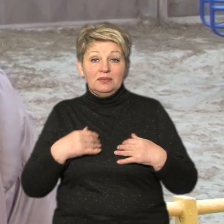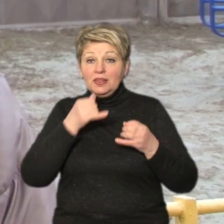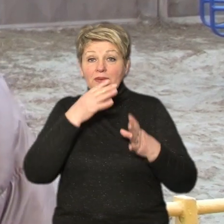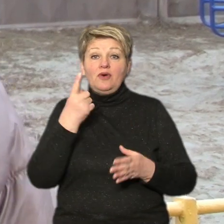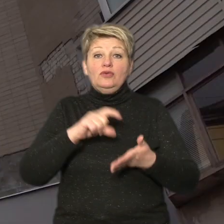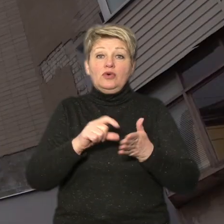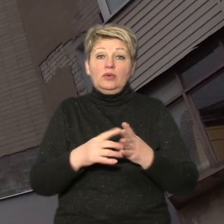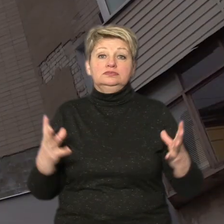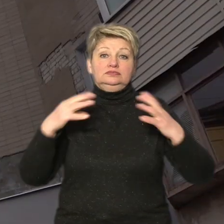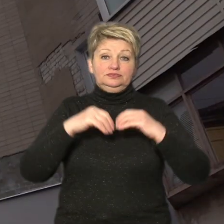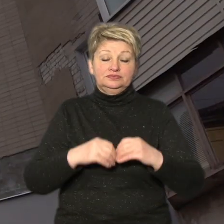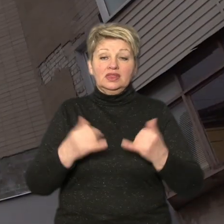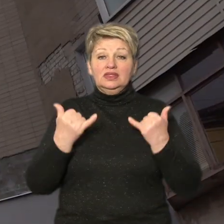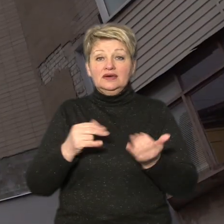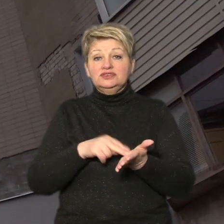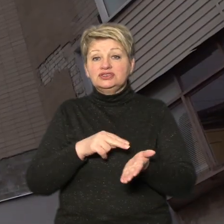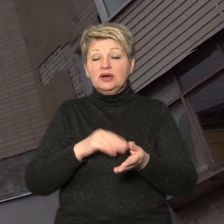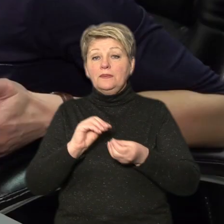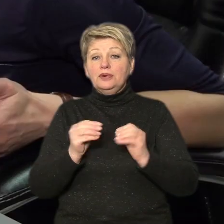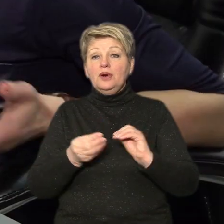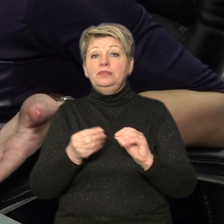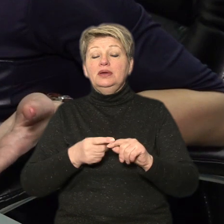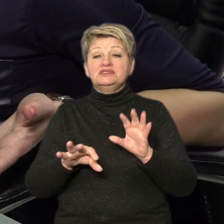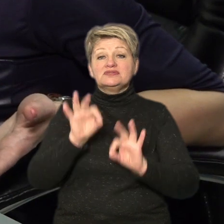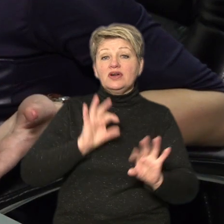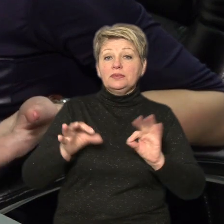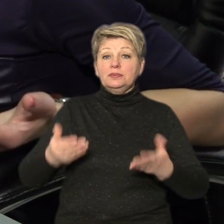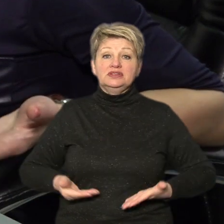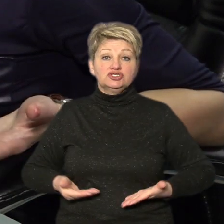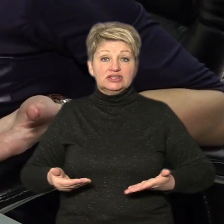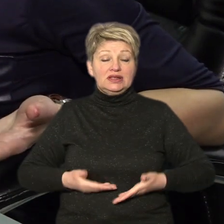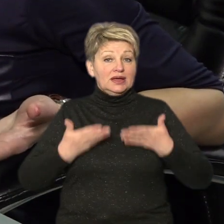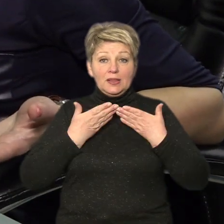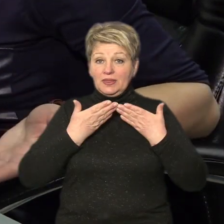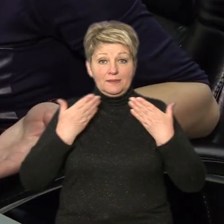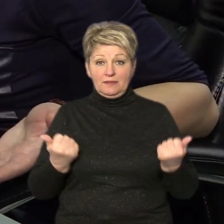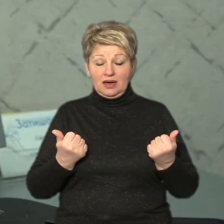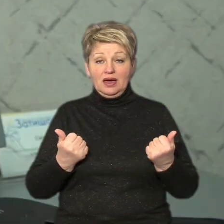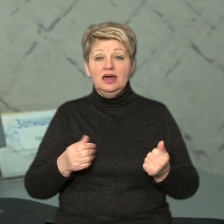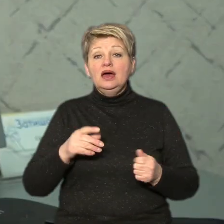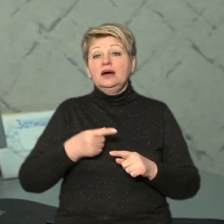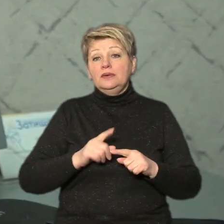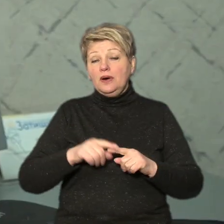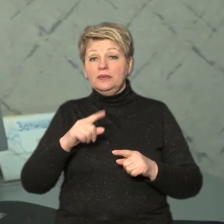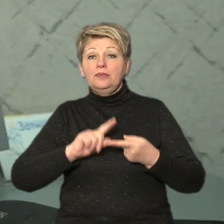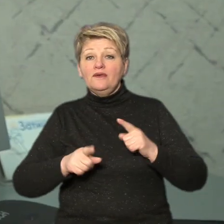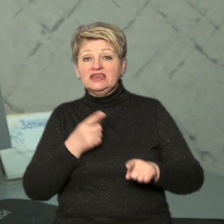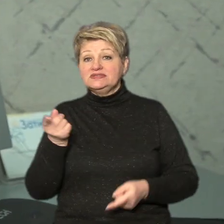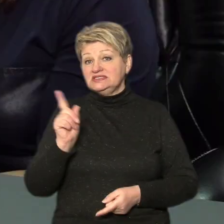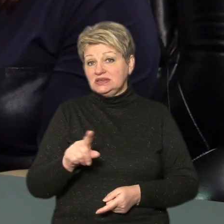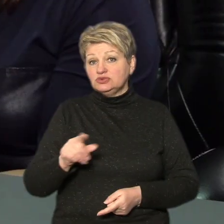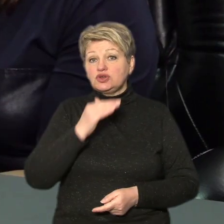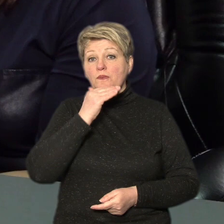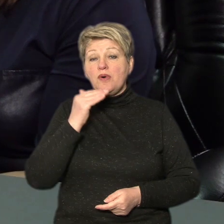в одній кімнаті всі бути. Нині у Черкасах проблеми з вибором житла немає, говорить ріалторка Світлана Козанець. Фахівчиня пов'язується і з тим, що